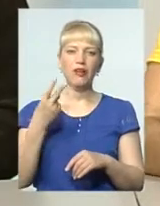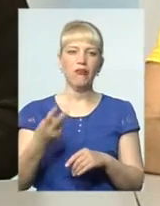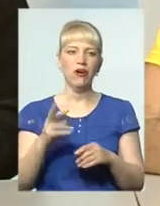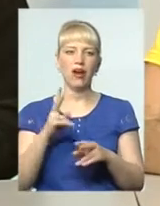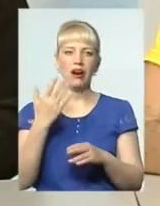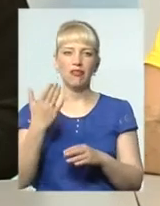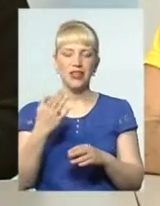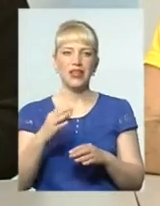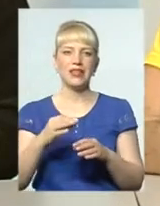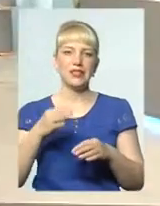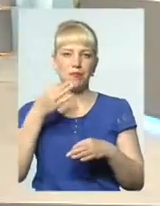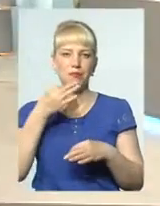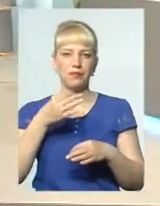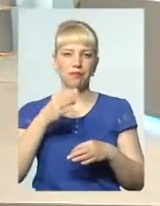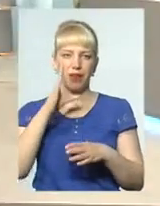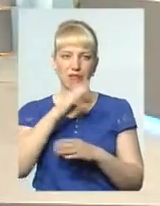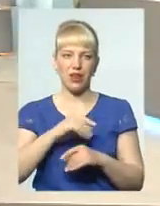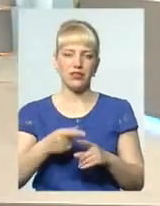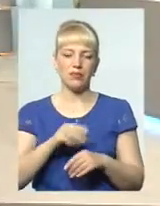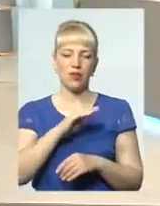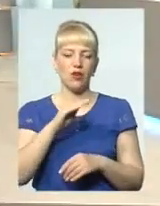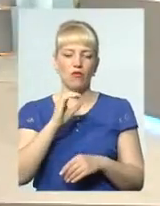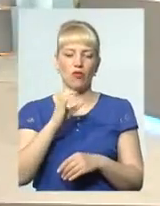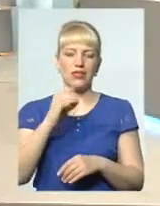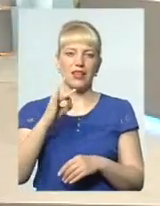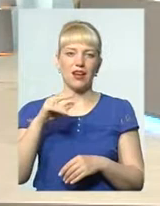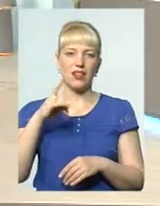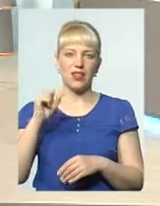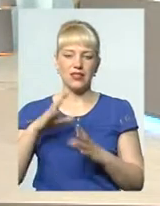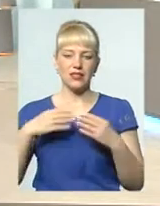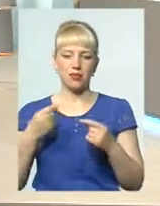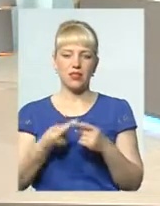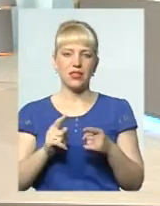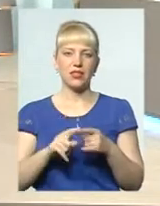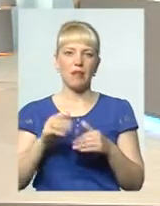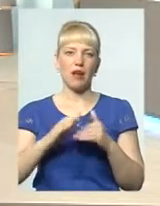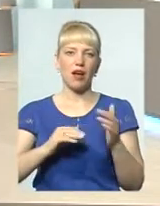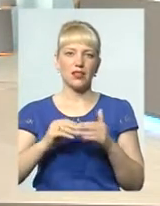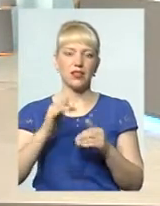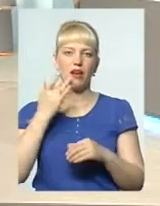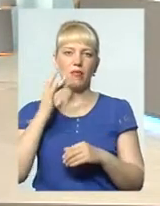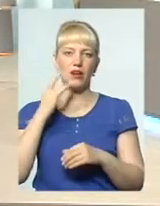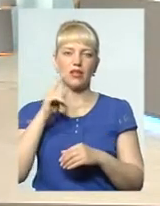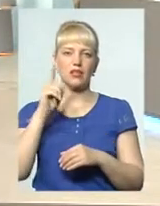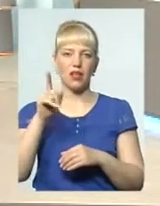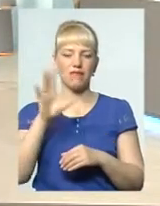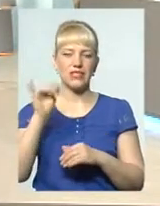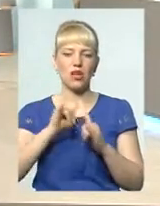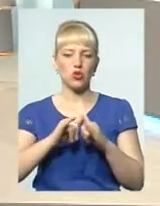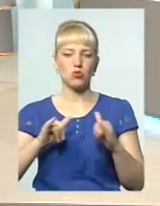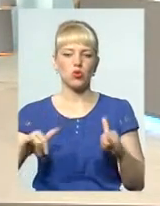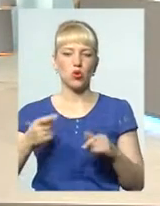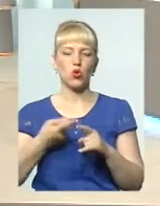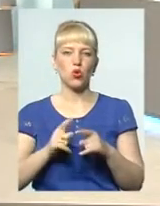вони справляються. Фостерна сім'я – це більше практика американська, там це розповсюджено, але до цього Америка йшла